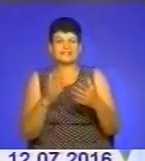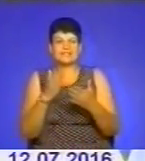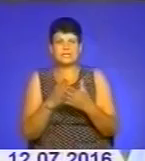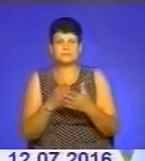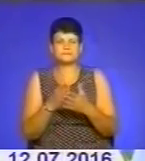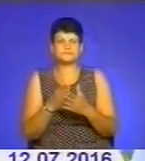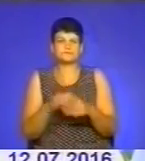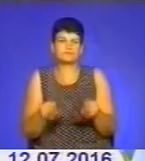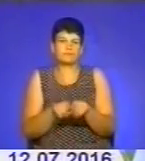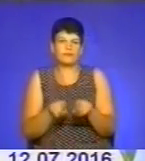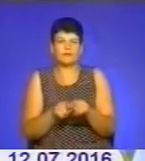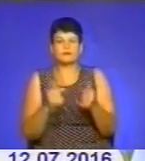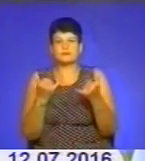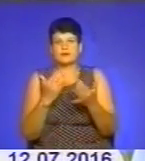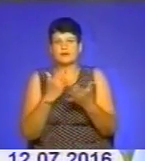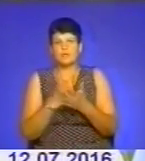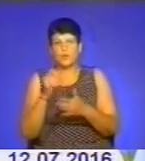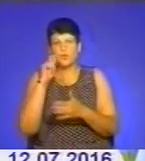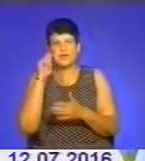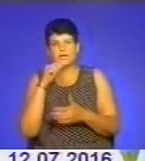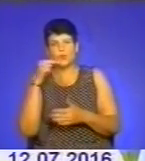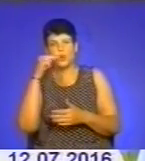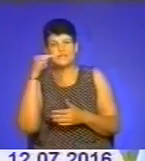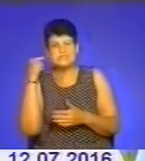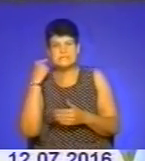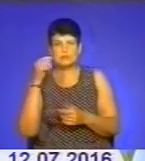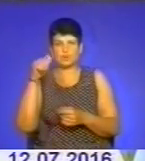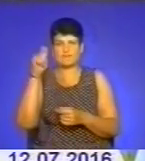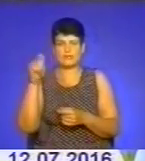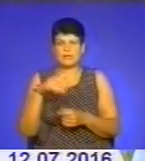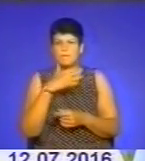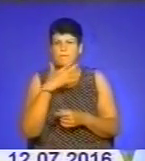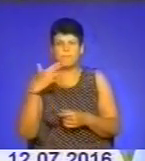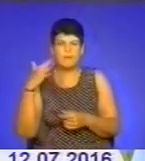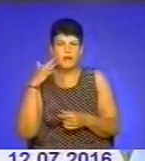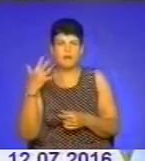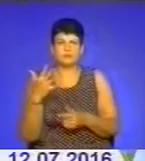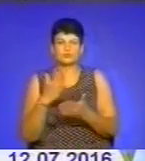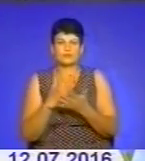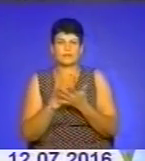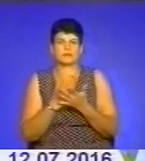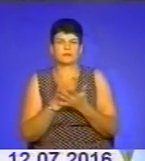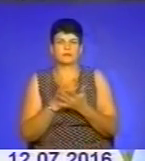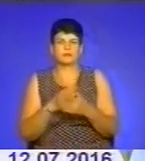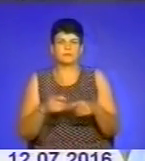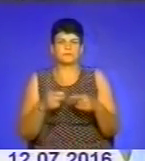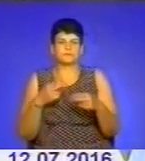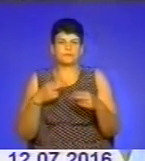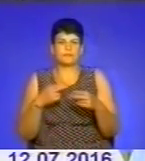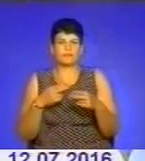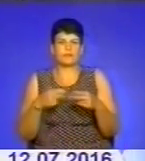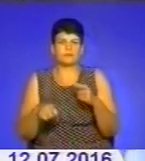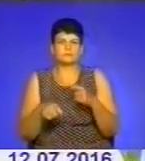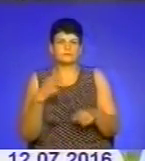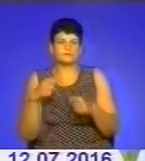сьогодні під час війни Україно-Російської війни. Дуже багато злодіян чиниться проти мирного населення. І чиняться люди,